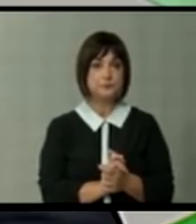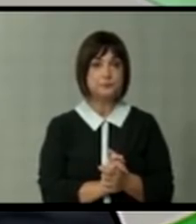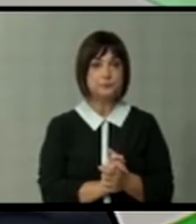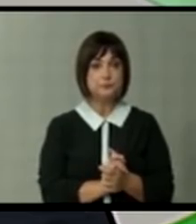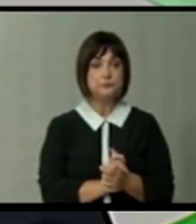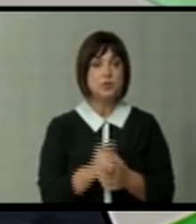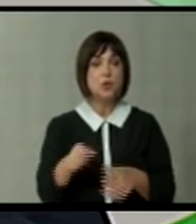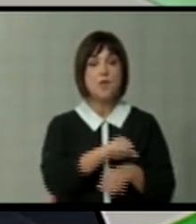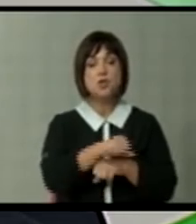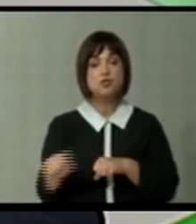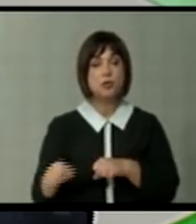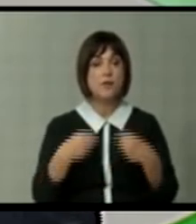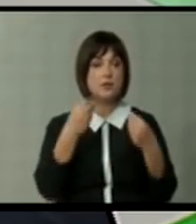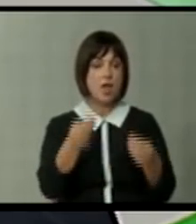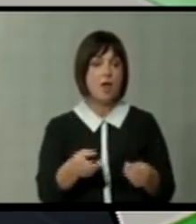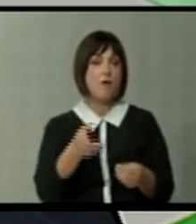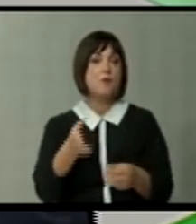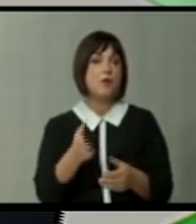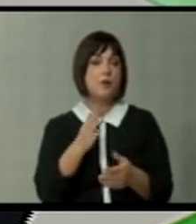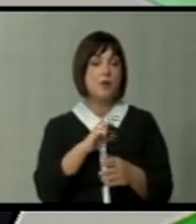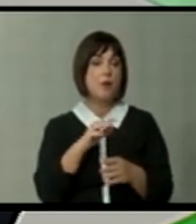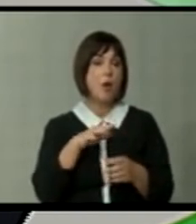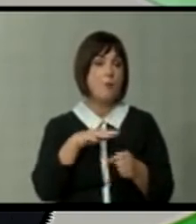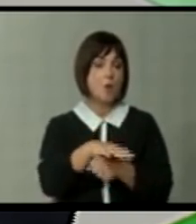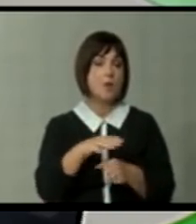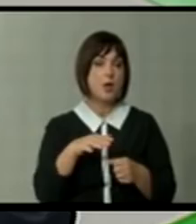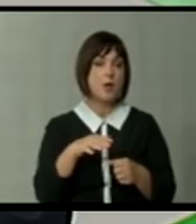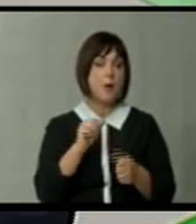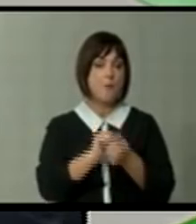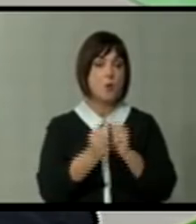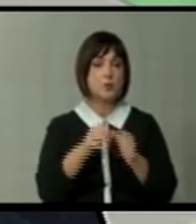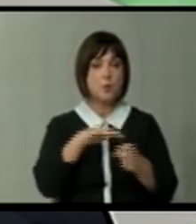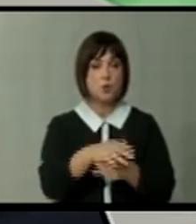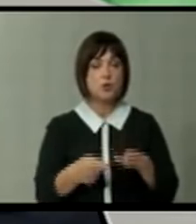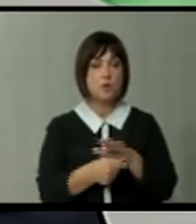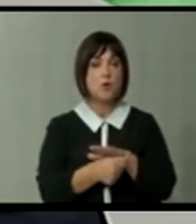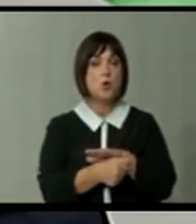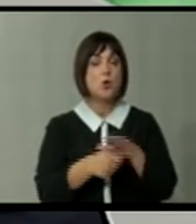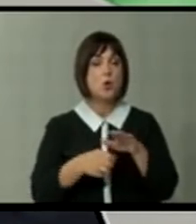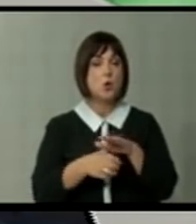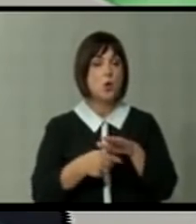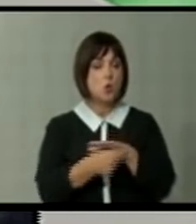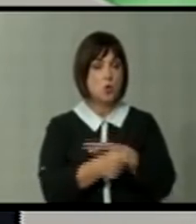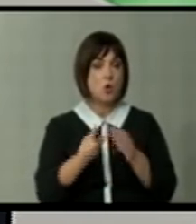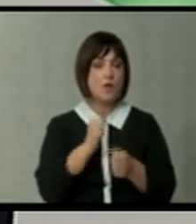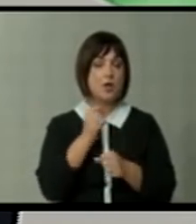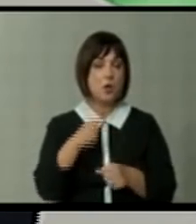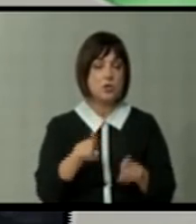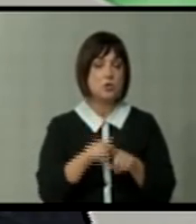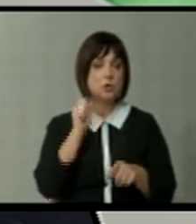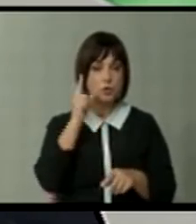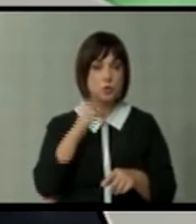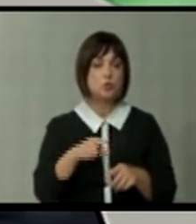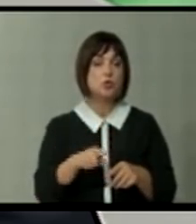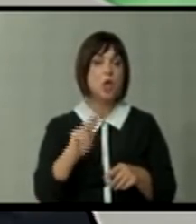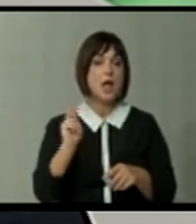жртви принесени на олтарот денек на борбата против корупцијата. Тоа ќе се случува и со Катица, и со Боки 13-ка. Не знам